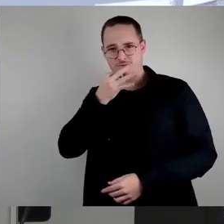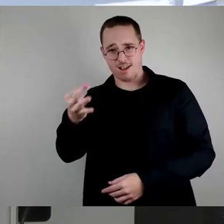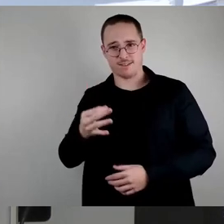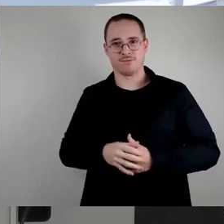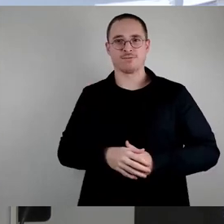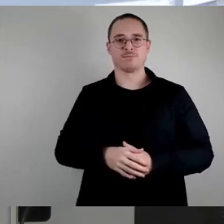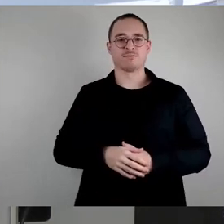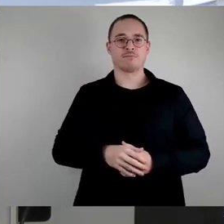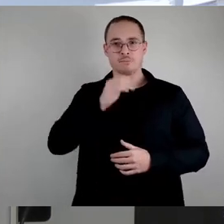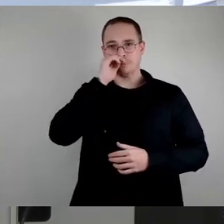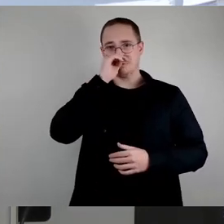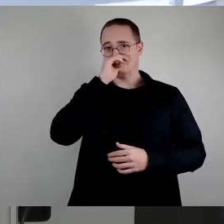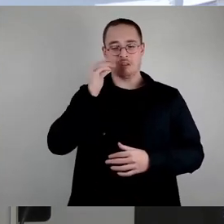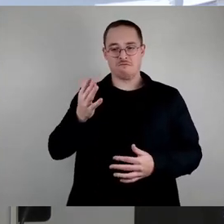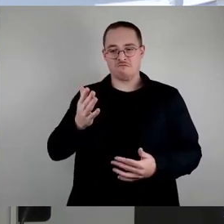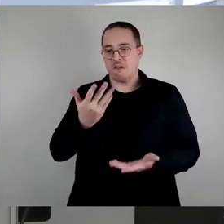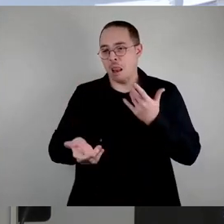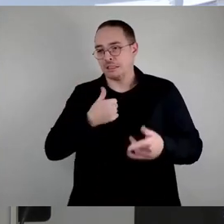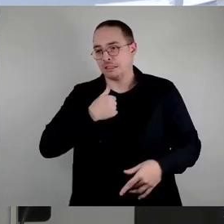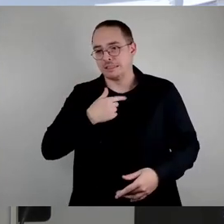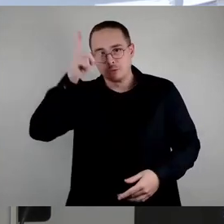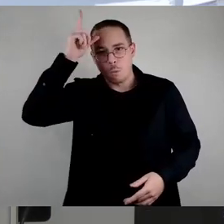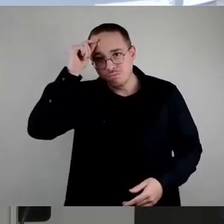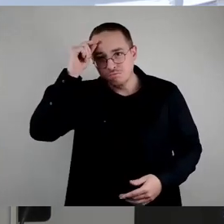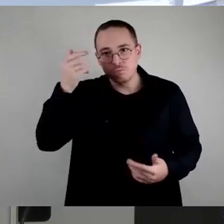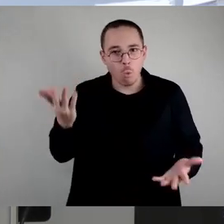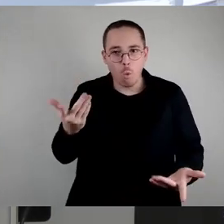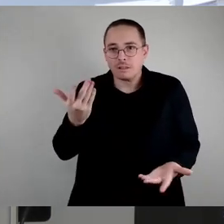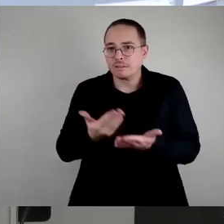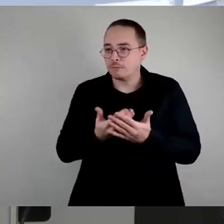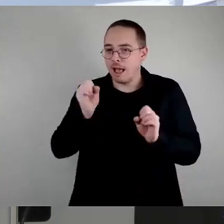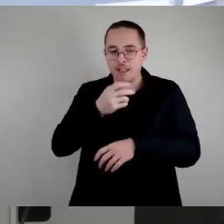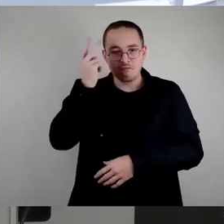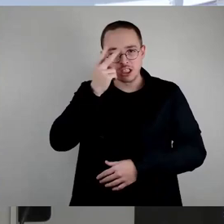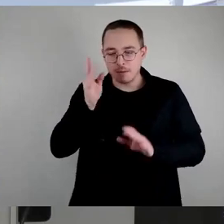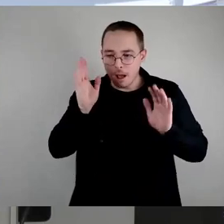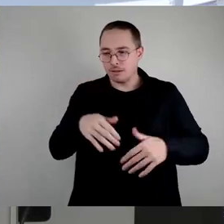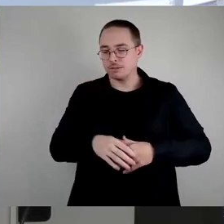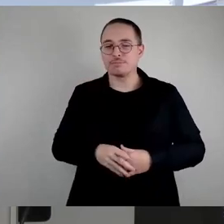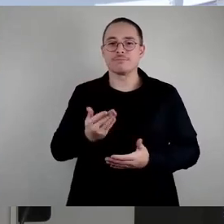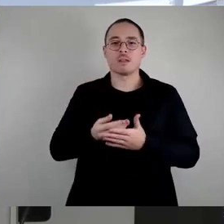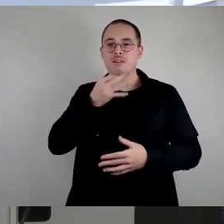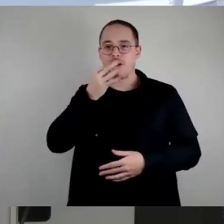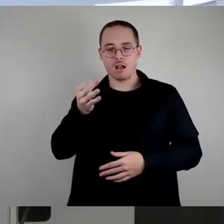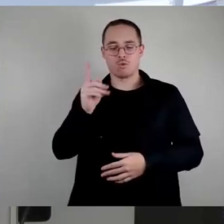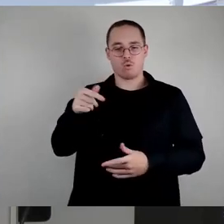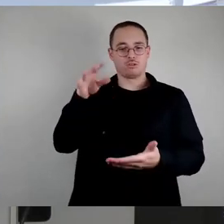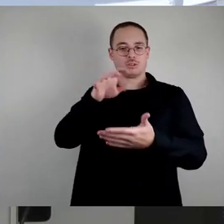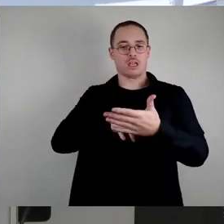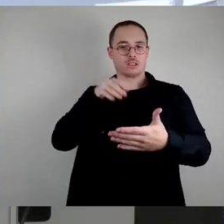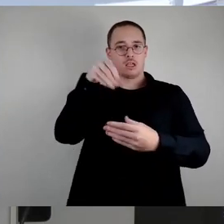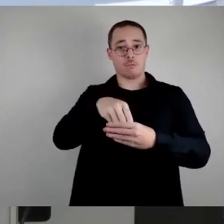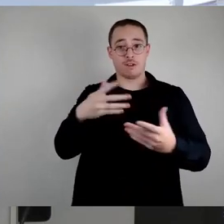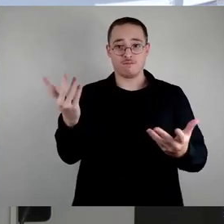mag an meinen intellektuellen Fähigkeiten liegen. Da steht nämlich immer etwas drin von Mitbestimmung, dachte ich, oh, die wollen mehr